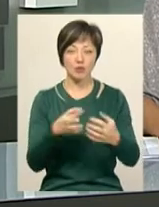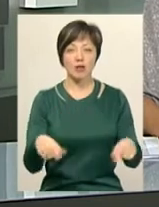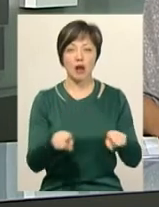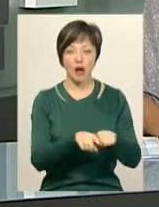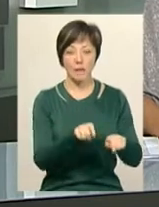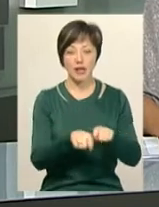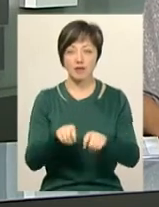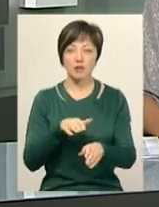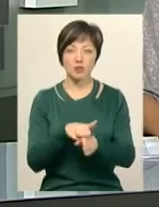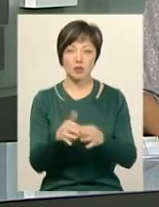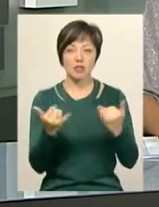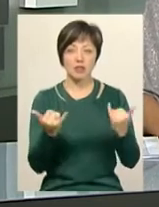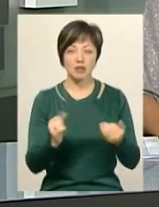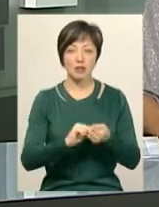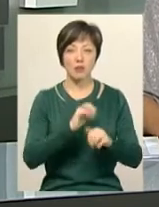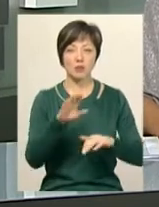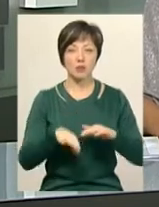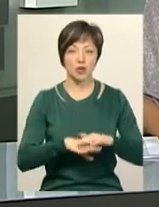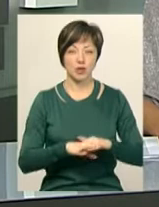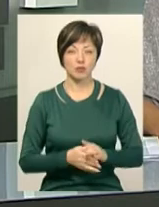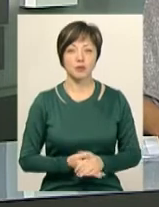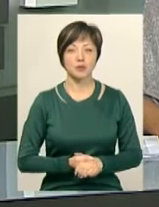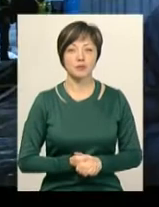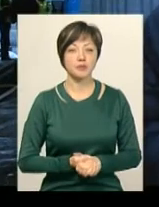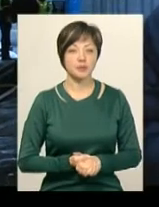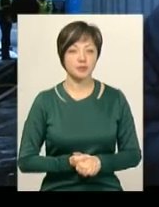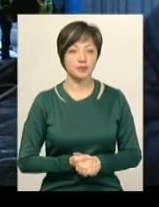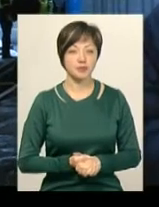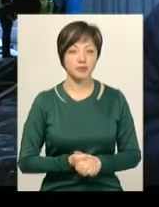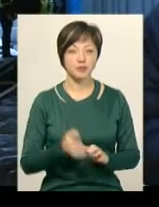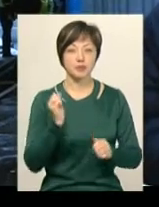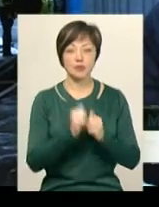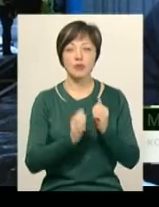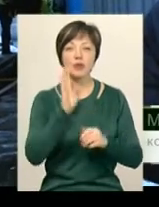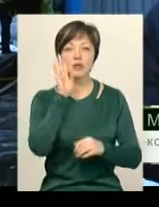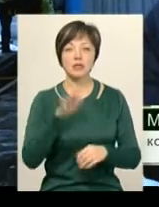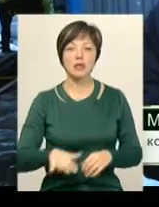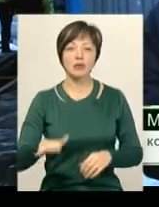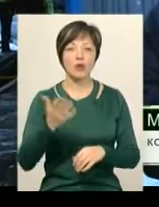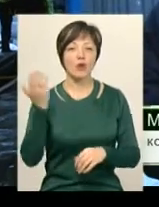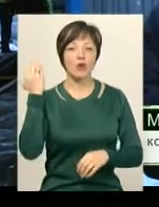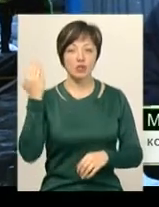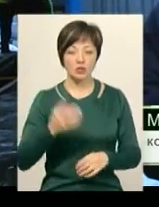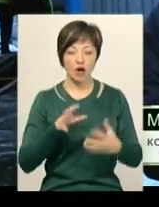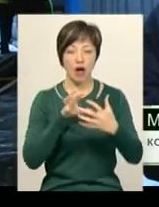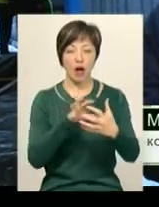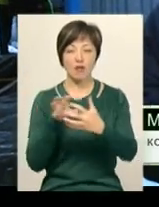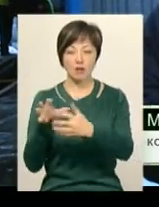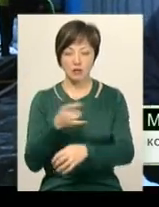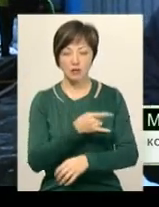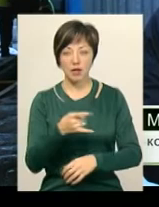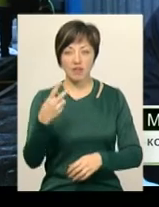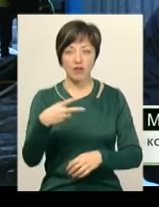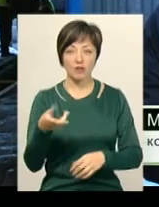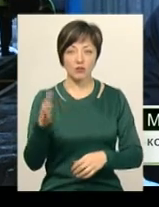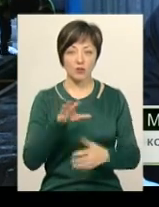перевірка відбулася нині у Кам'янці-Подільському. Щоранку з території колишнього автопарку виїжджає 20 автобусів, що курсують